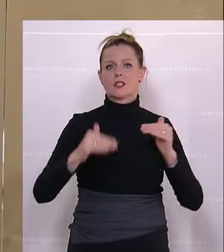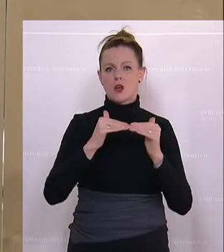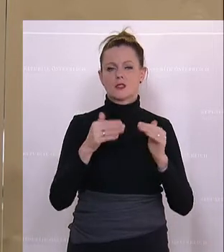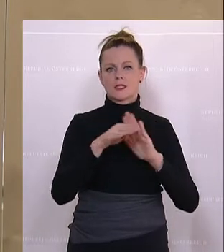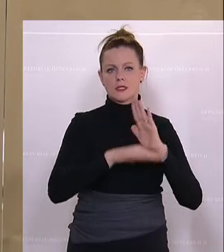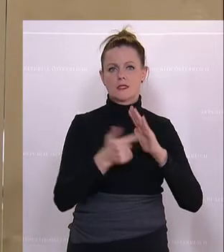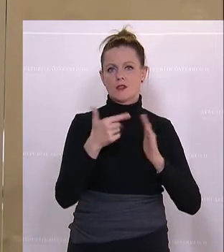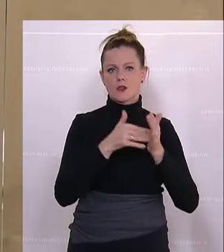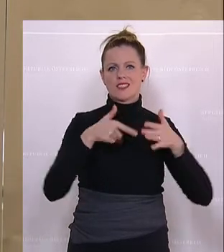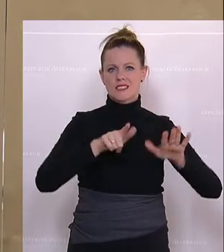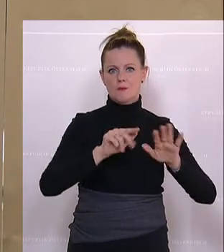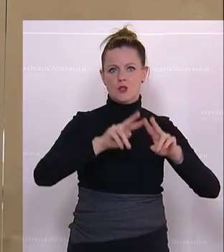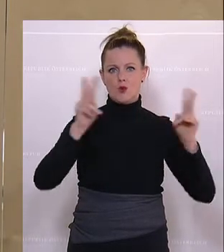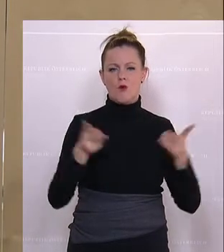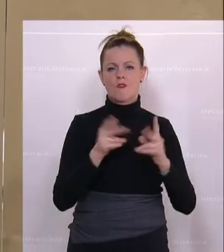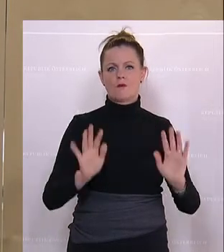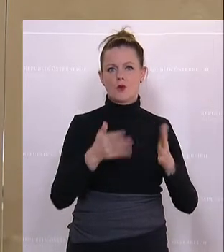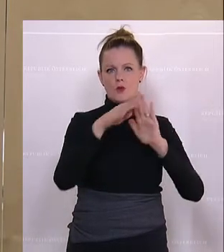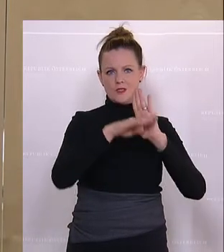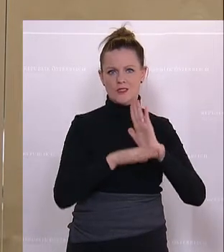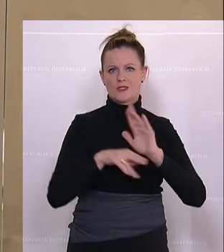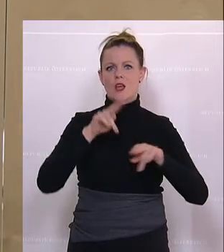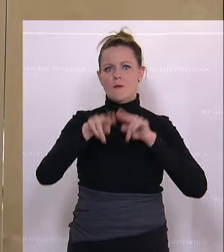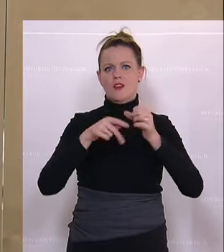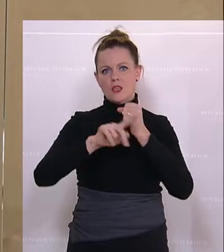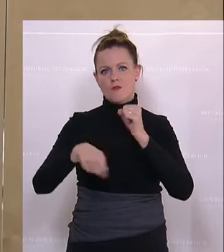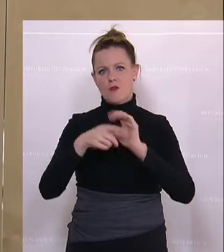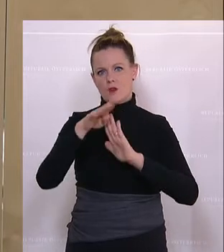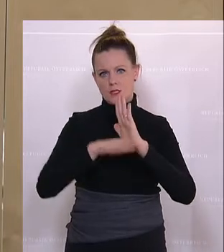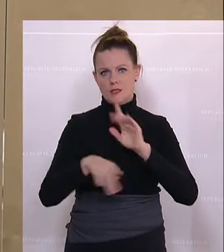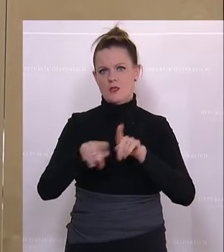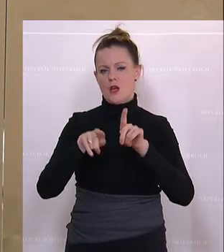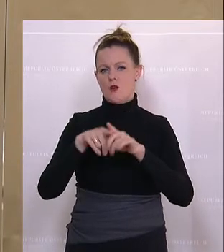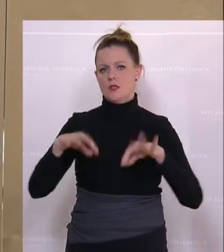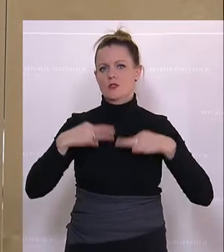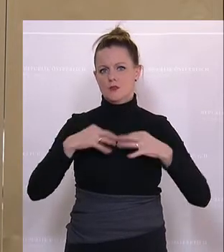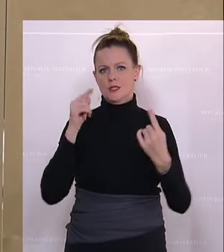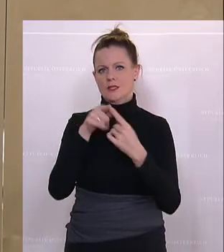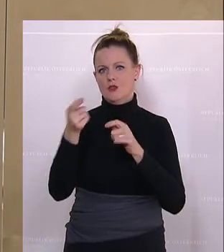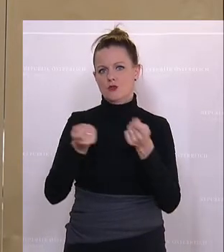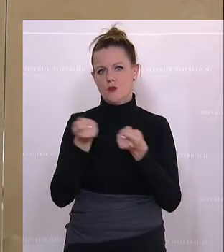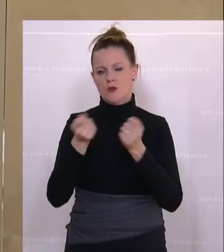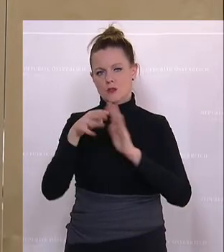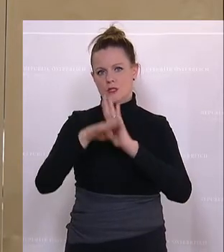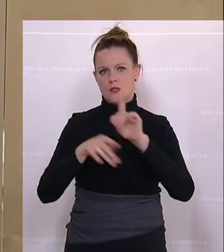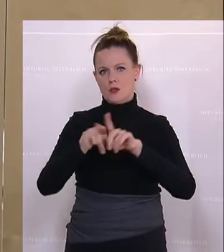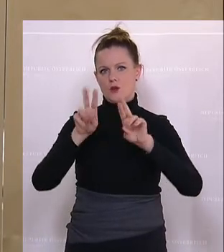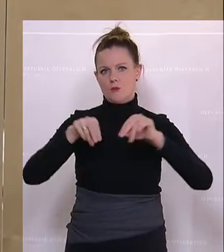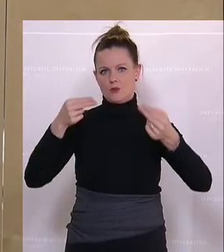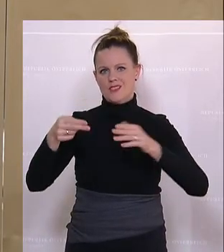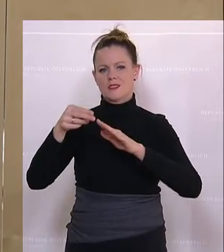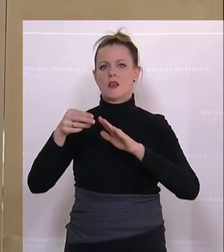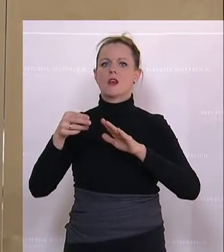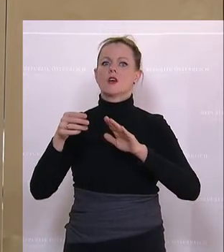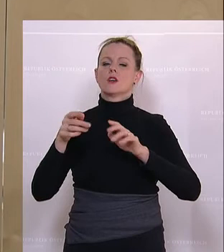2017, das Umweltförderungsgesetz, das Pflegefondsgesetz, das Gesundheitszielsteuerungsgesetz und das Bundesgesetz über